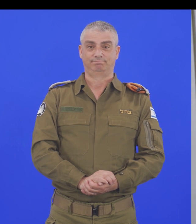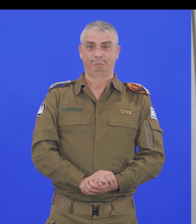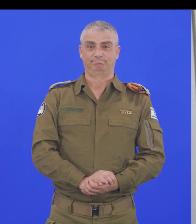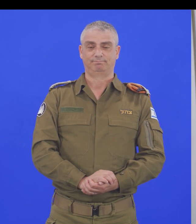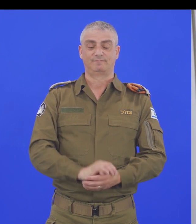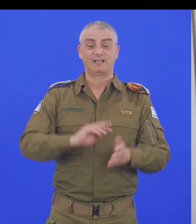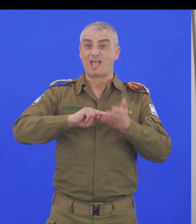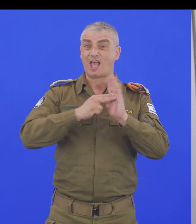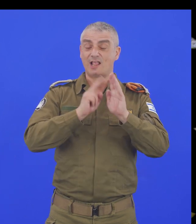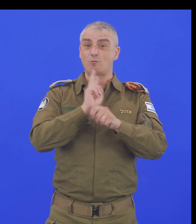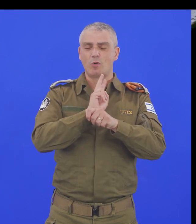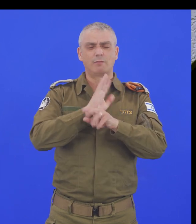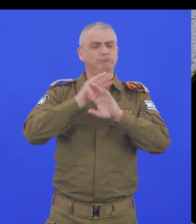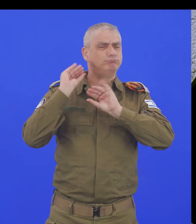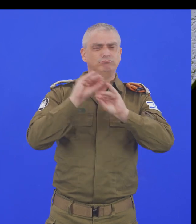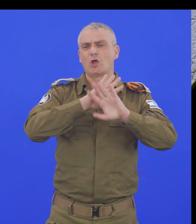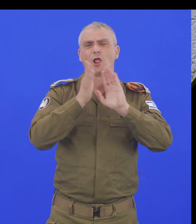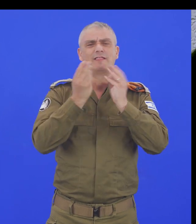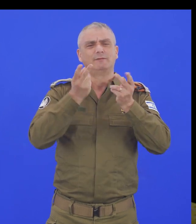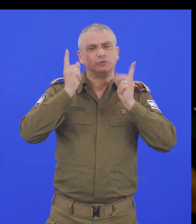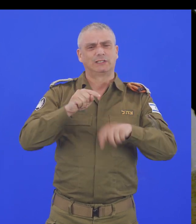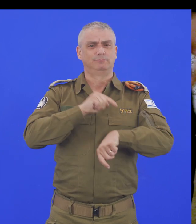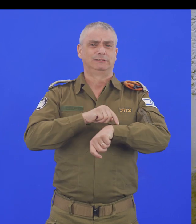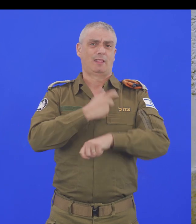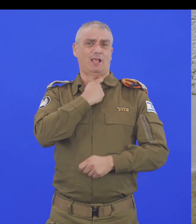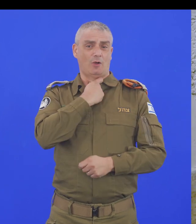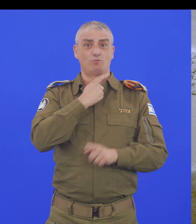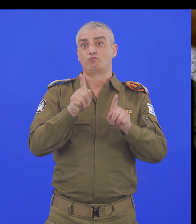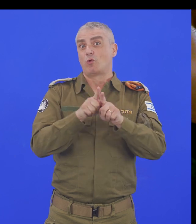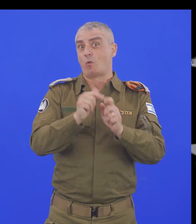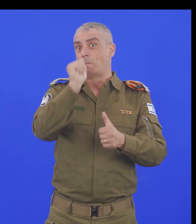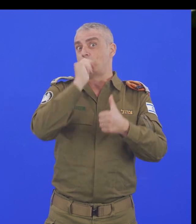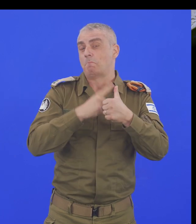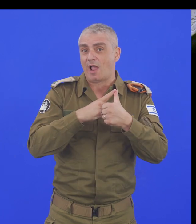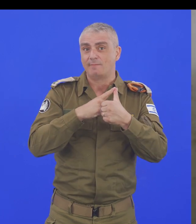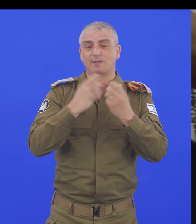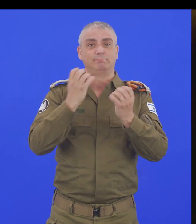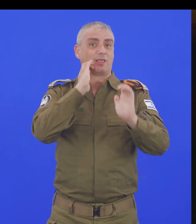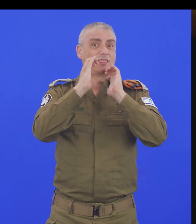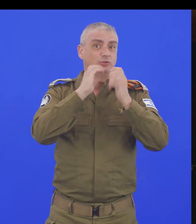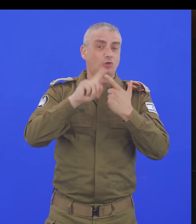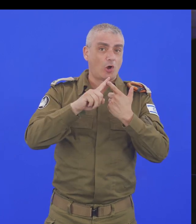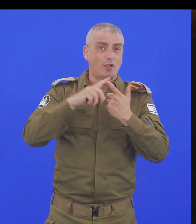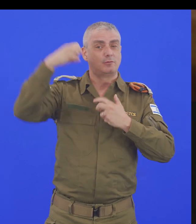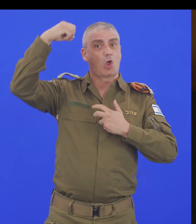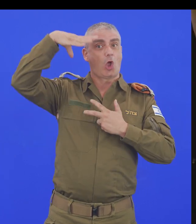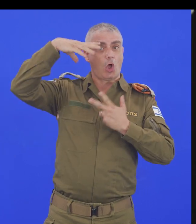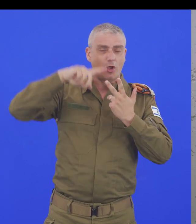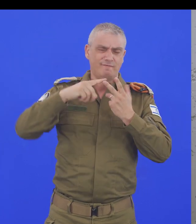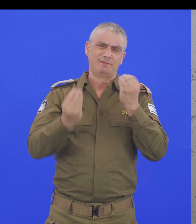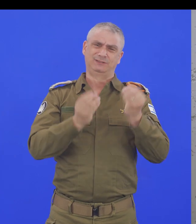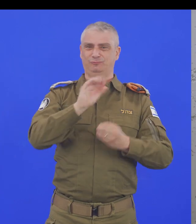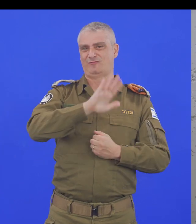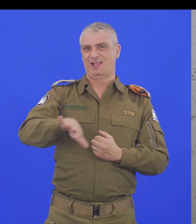ציידו את המרחב המוגן בכל מה שצריך לזמן חירום, כמו מים, אמצעי תקשורת, תאורת חירום